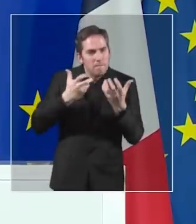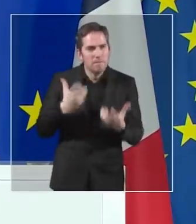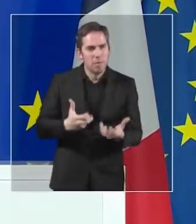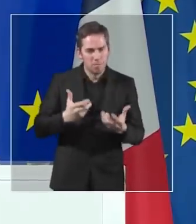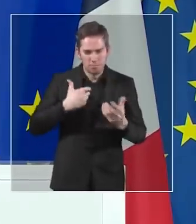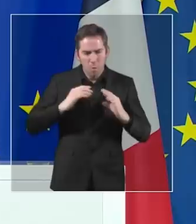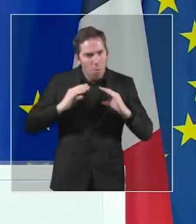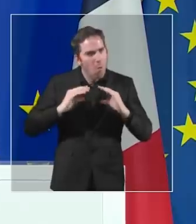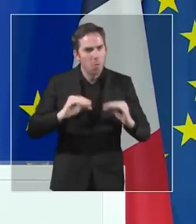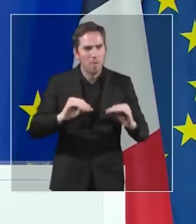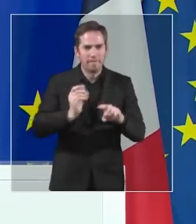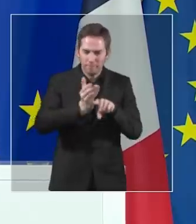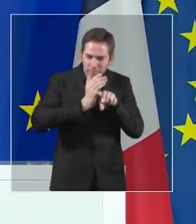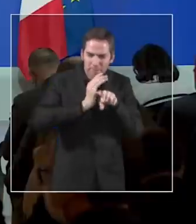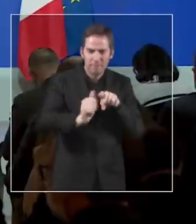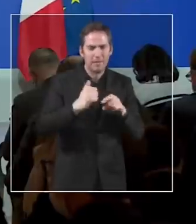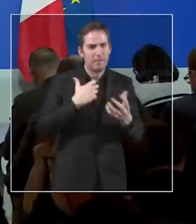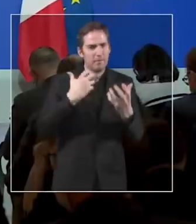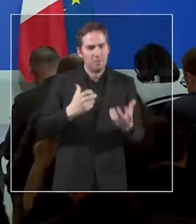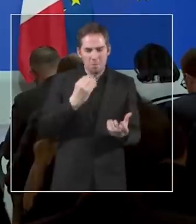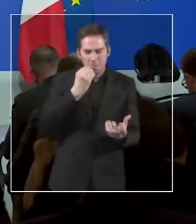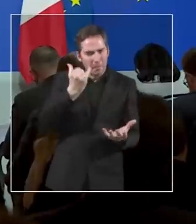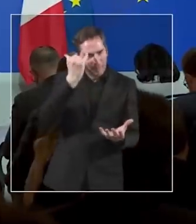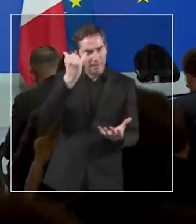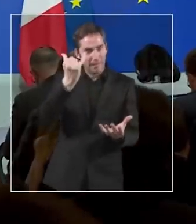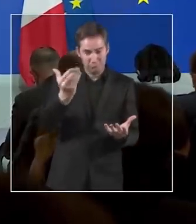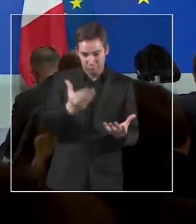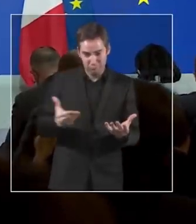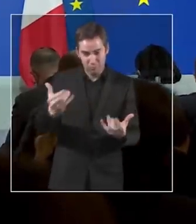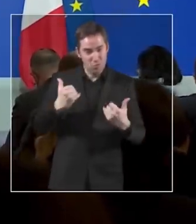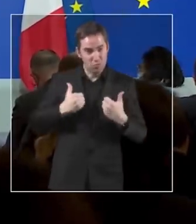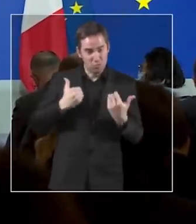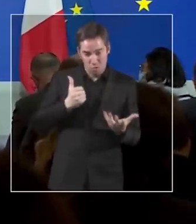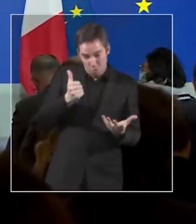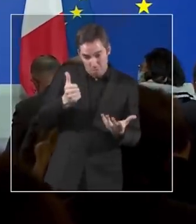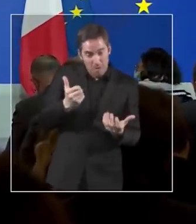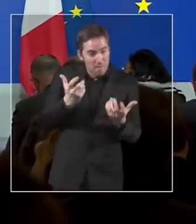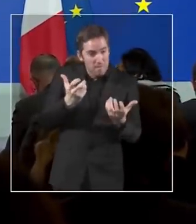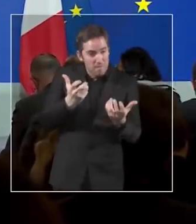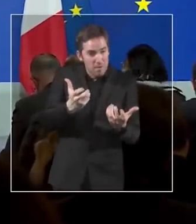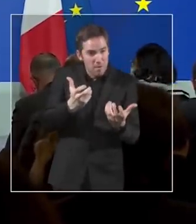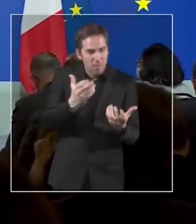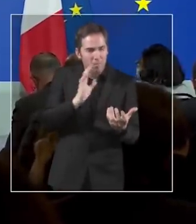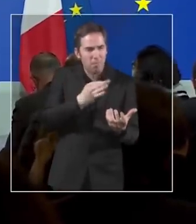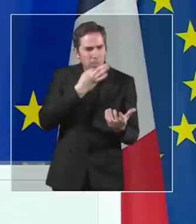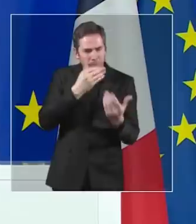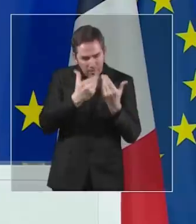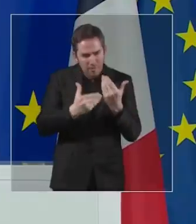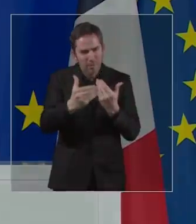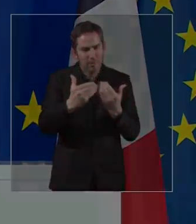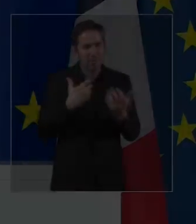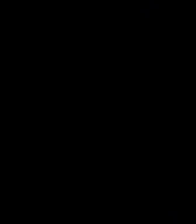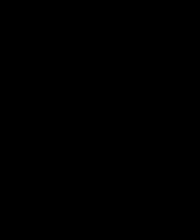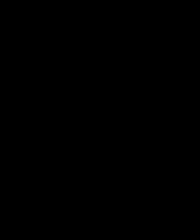concrète et véritable de cette initiative qui vient de notre jeunesse durant ce semestre qu'aura à présider